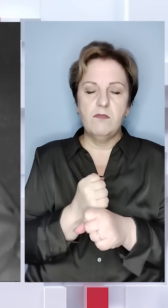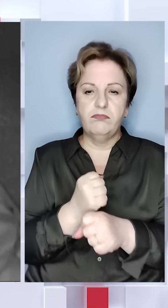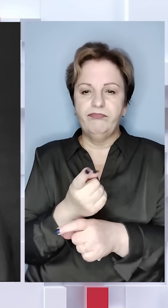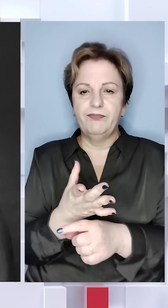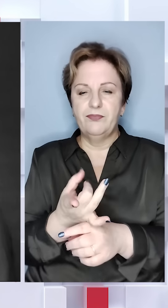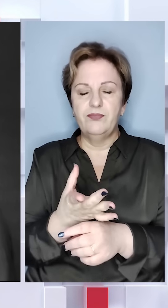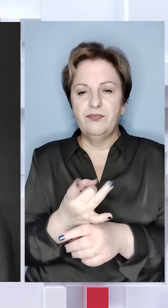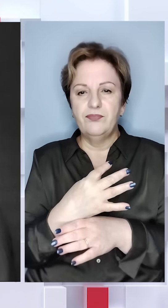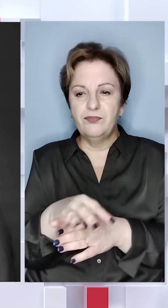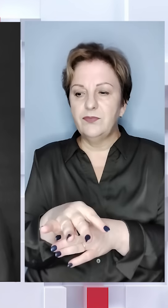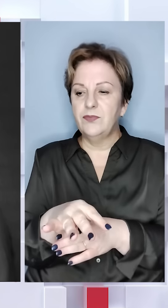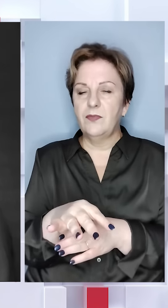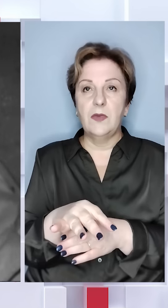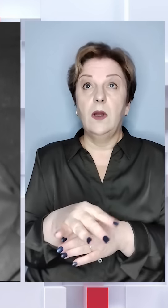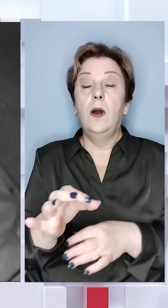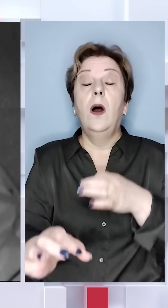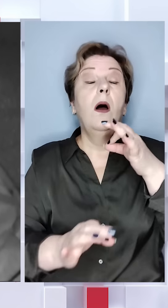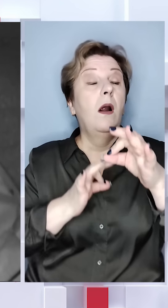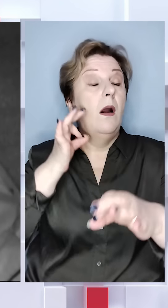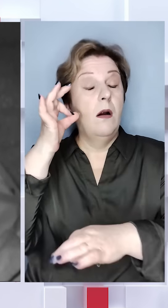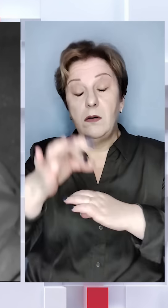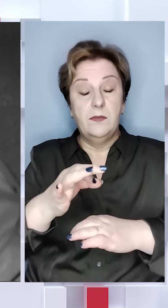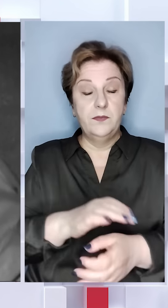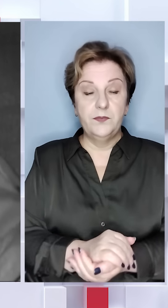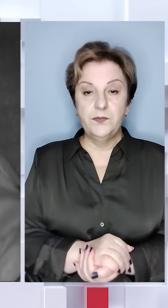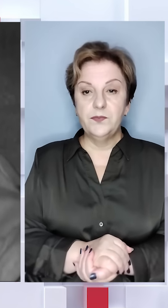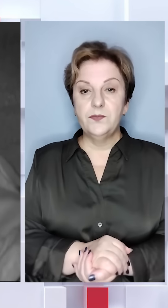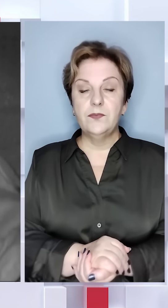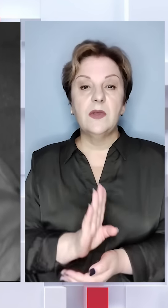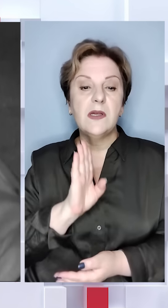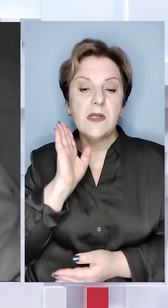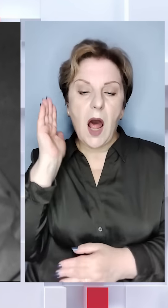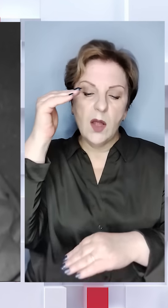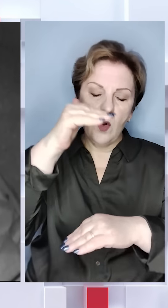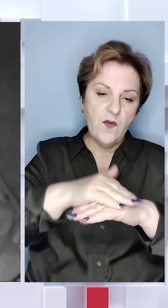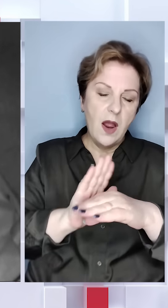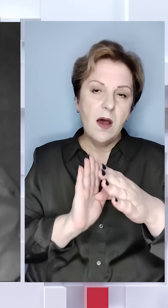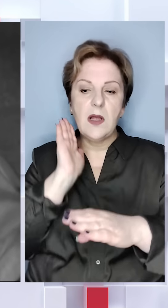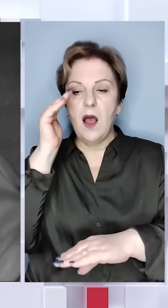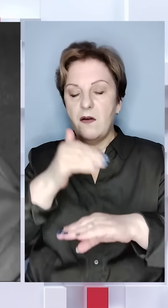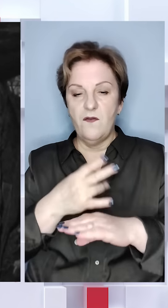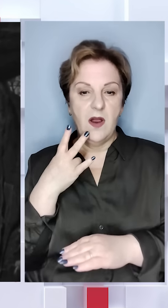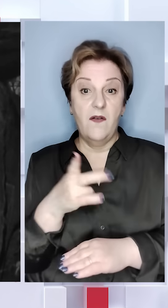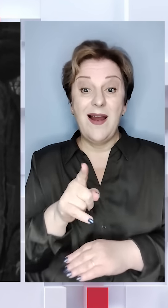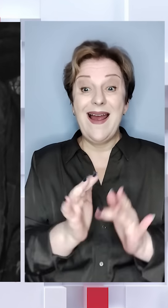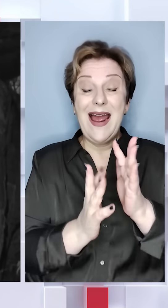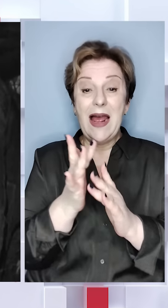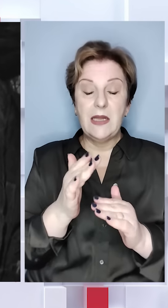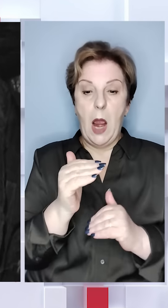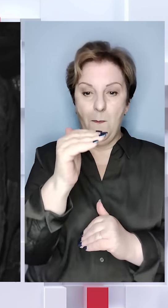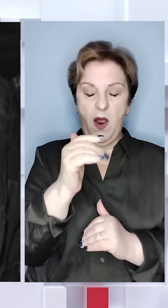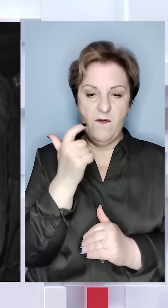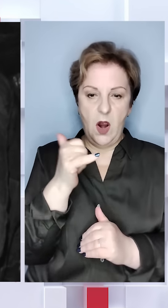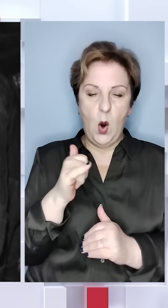працював. І це продовжувалося з вечора і до ранку. З ранку і до вечора постійно. Це ліс на